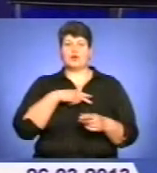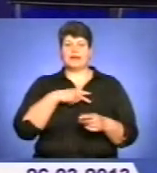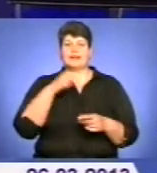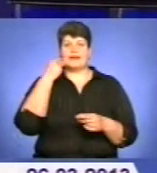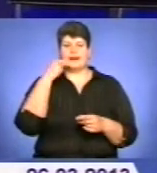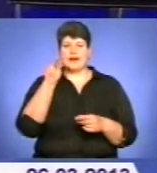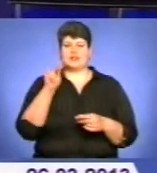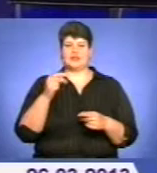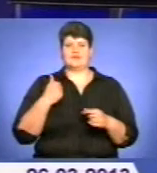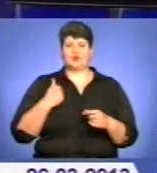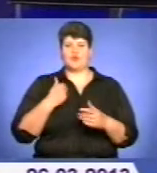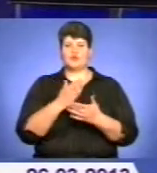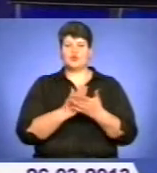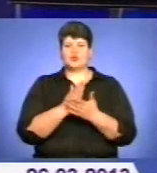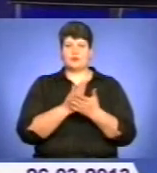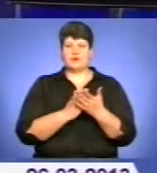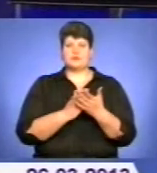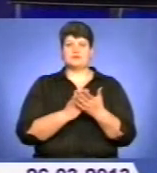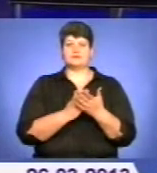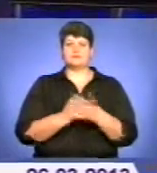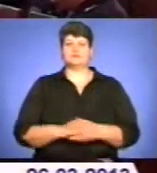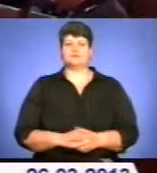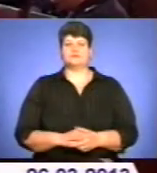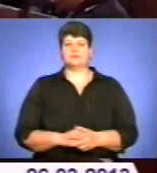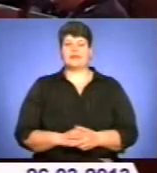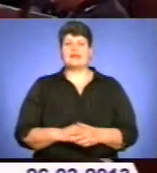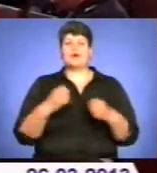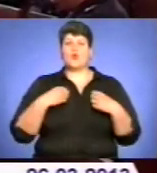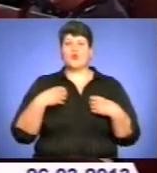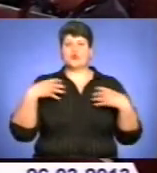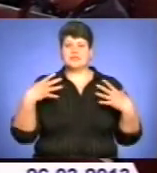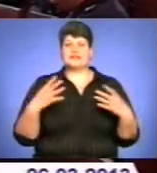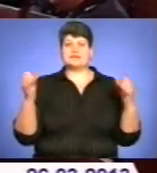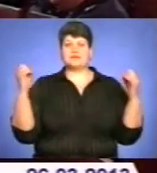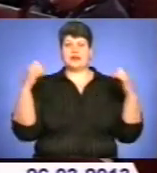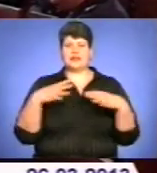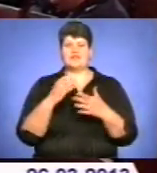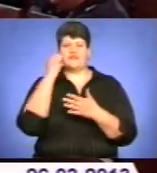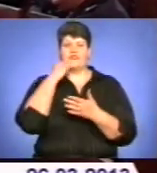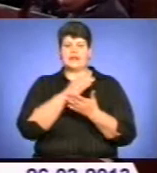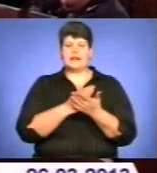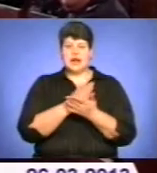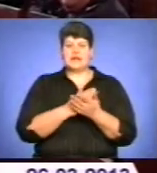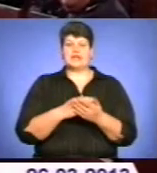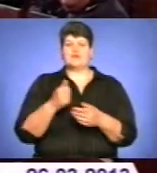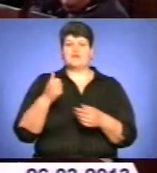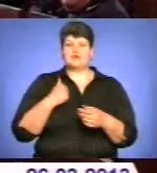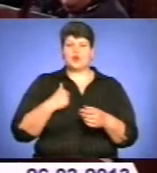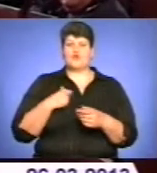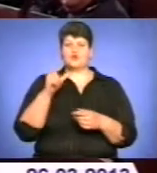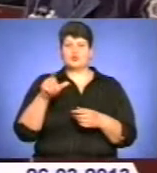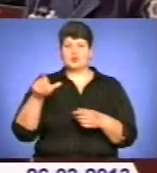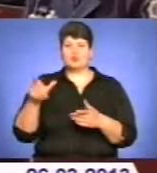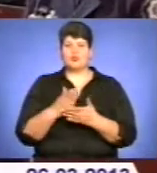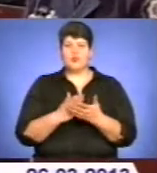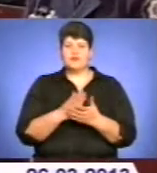військовослужбовців, розповідає Ірина Демчук. На урочистості зібралися ветерани військовослужбовці, ті, хто просвятив